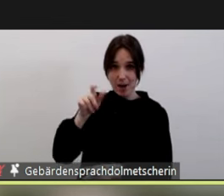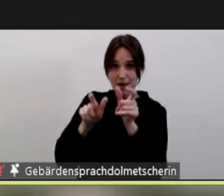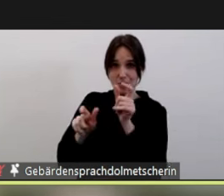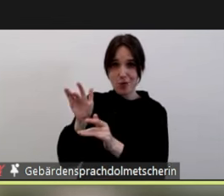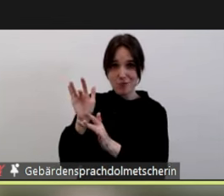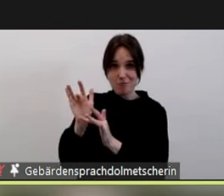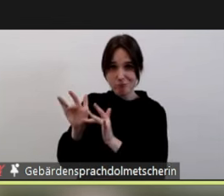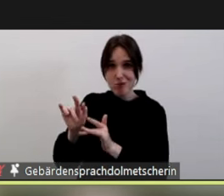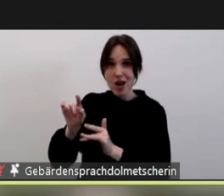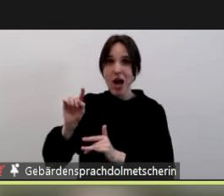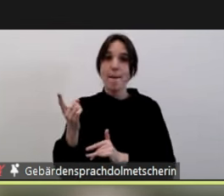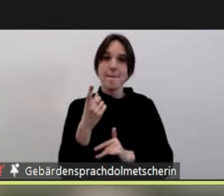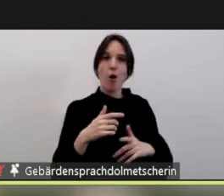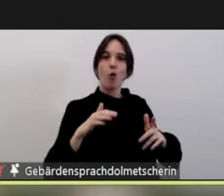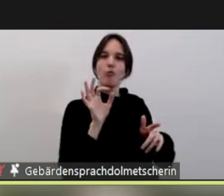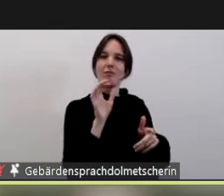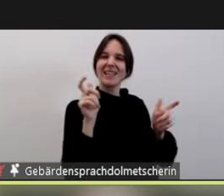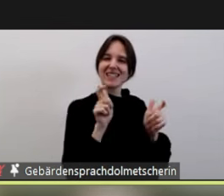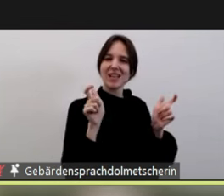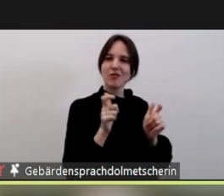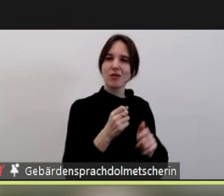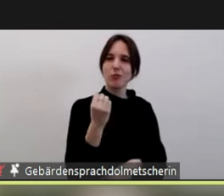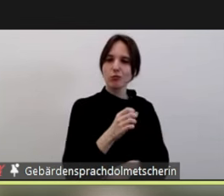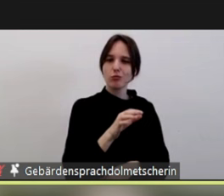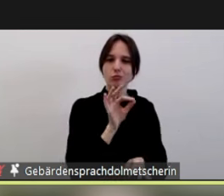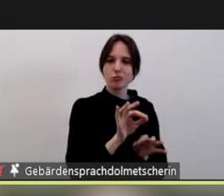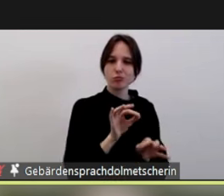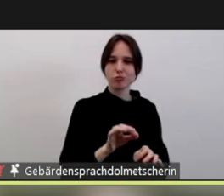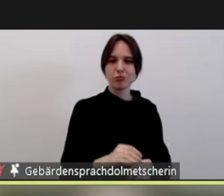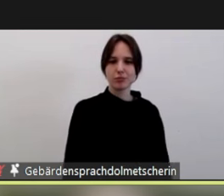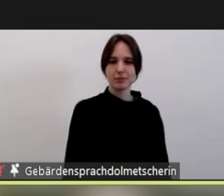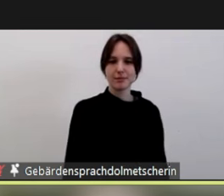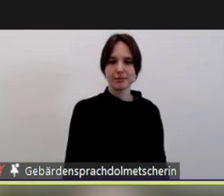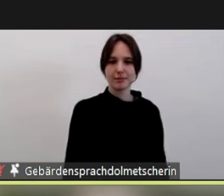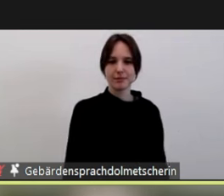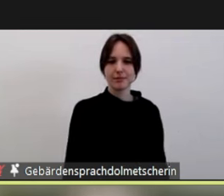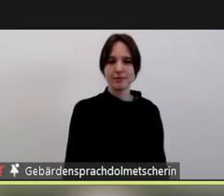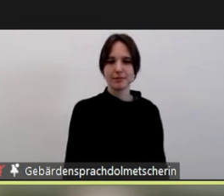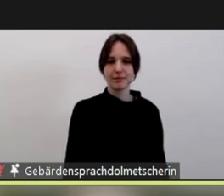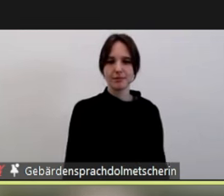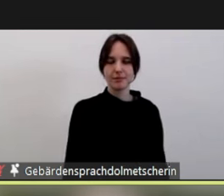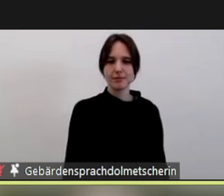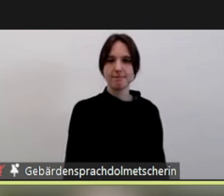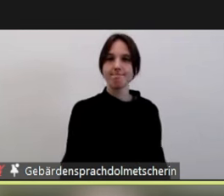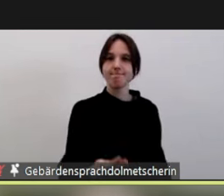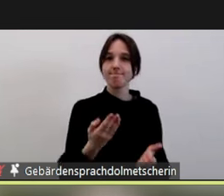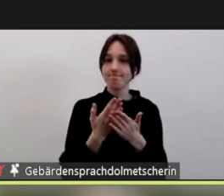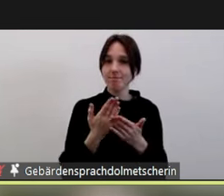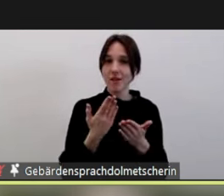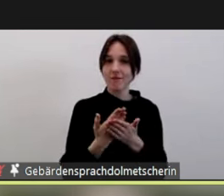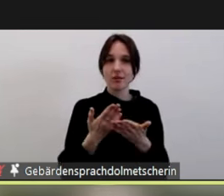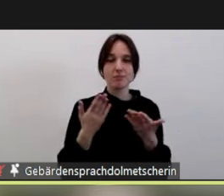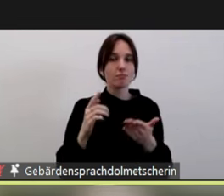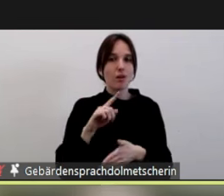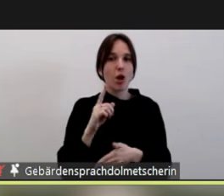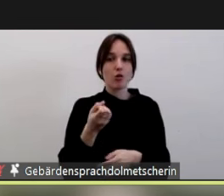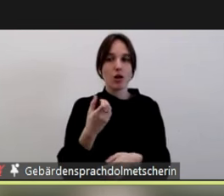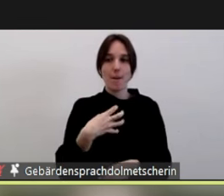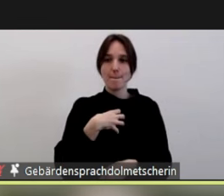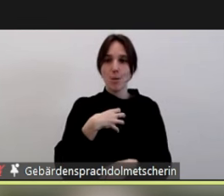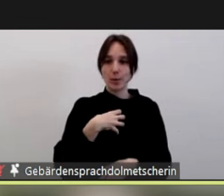das gesellschaftliche Klima, gesellschaftliche Debatten haben und somit auch ein Problem in der